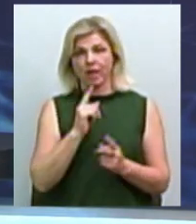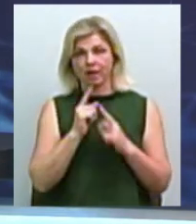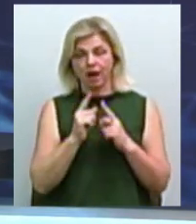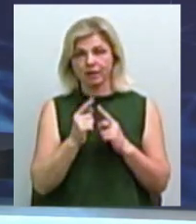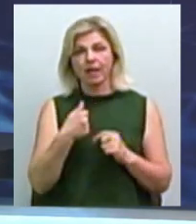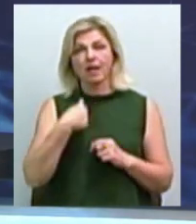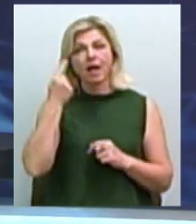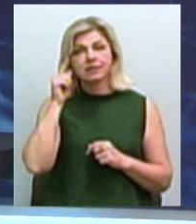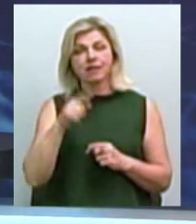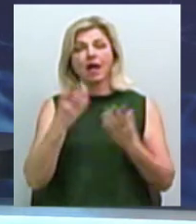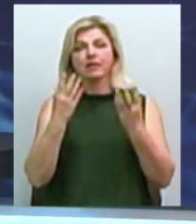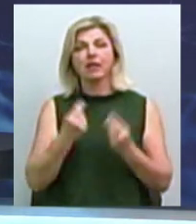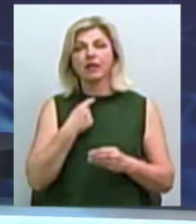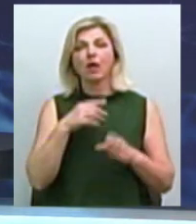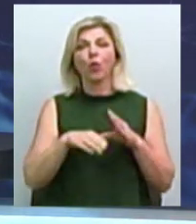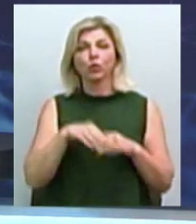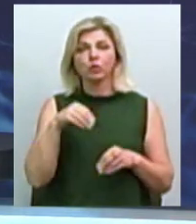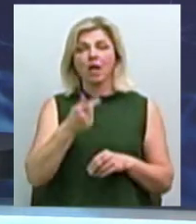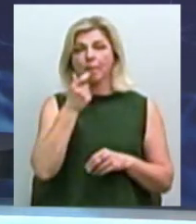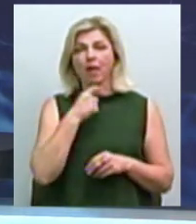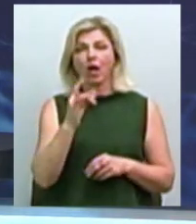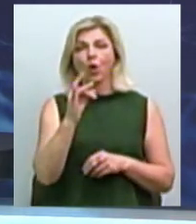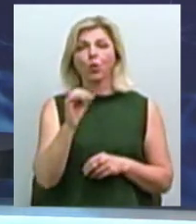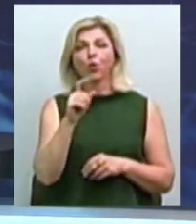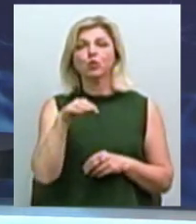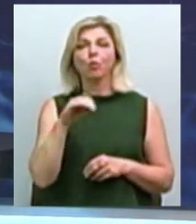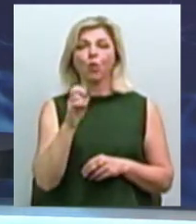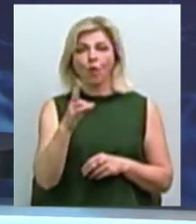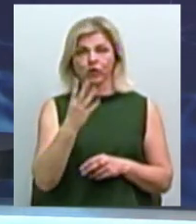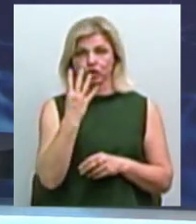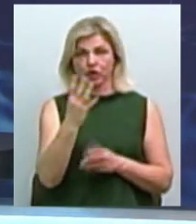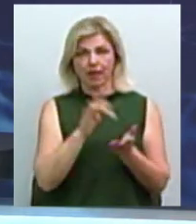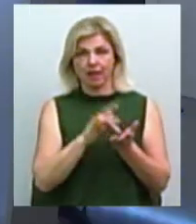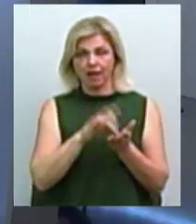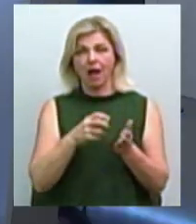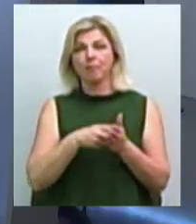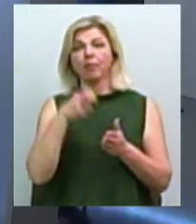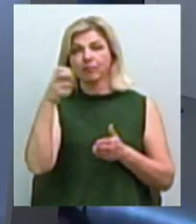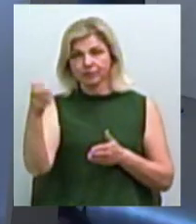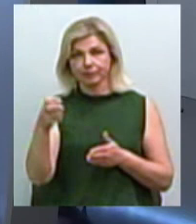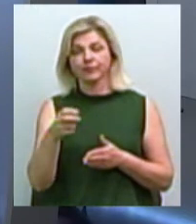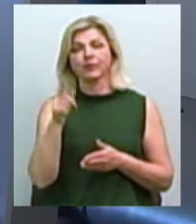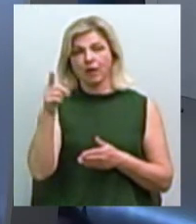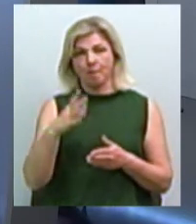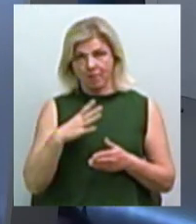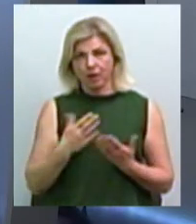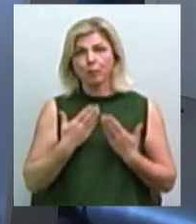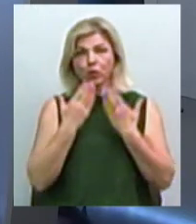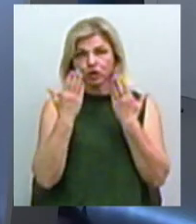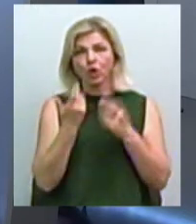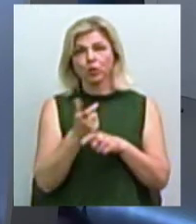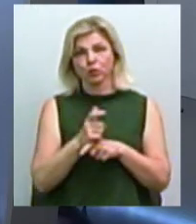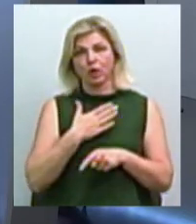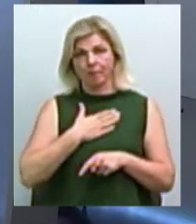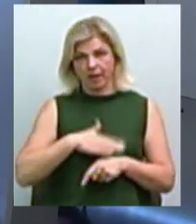Я знаю, що в день голосування пану Розумкову наші чотири телеграми були вручені, і ми отримали навіть який час. Тобто вони були прочитані. І було дуже